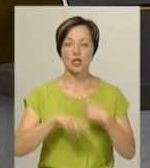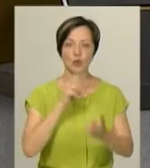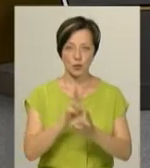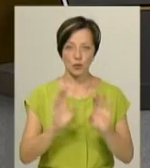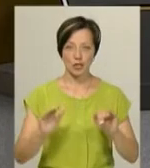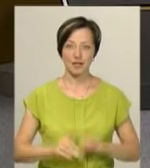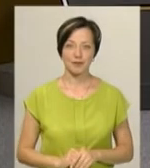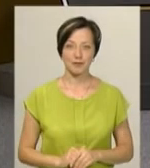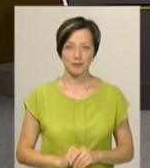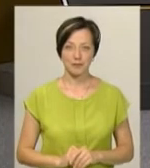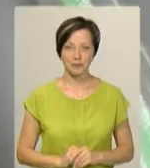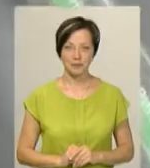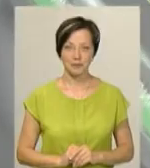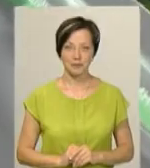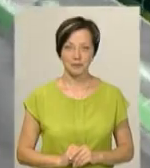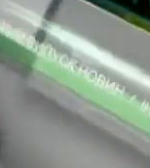зустрічі.